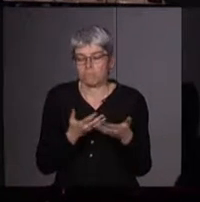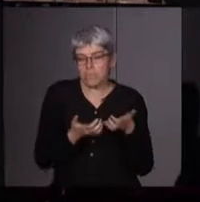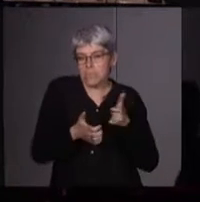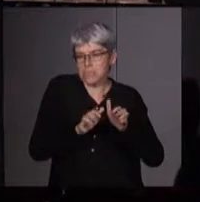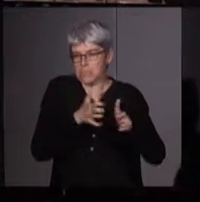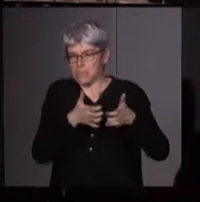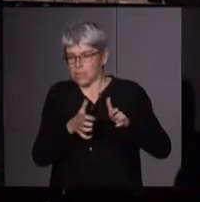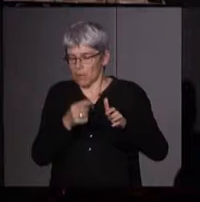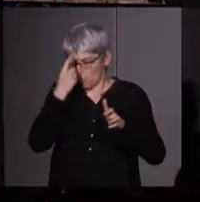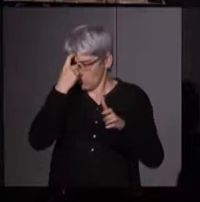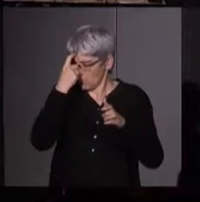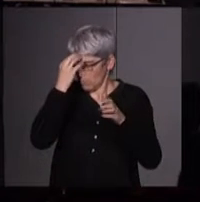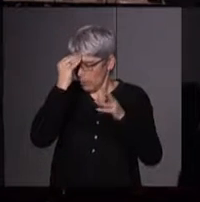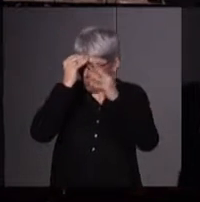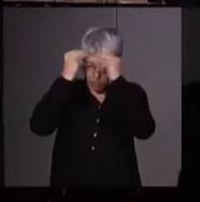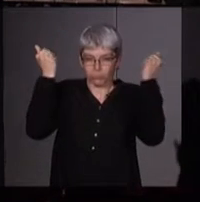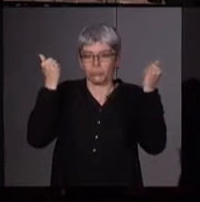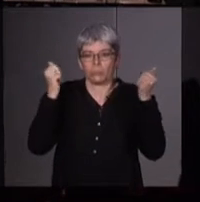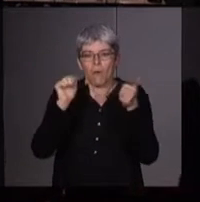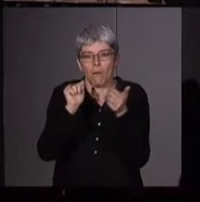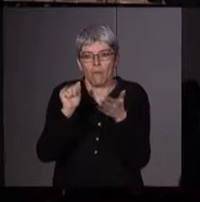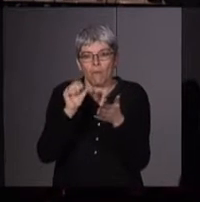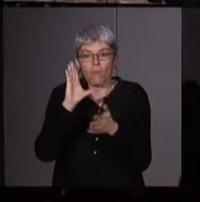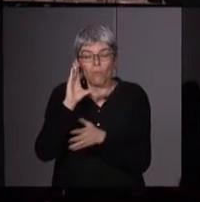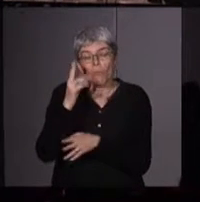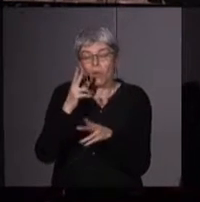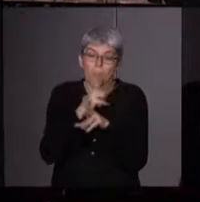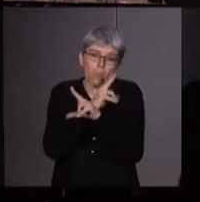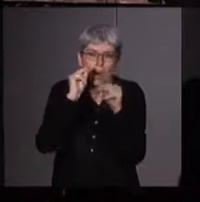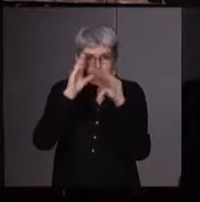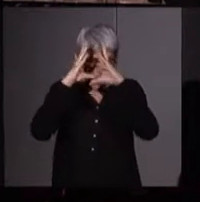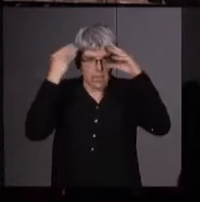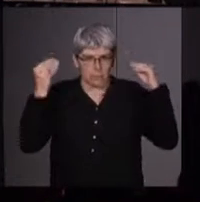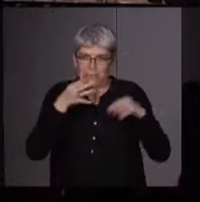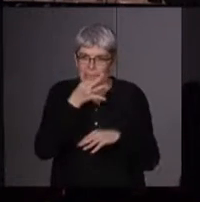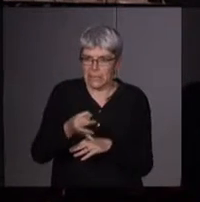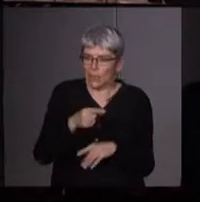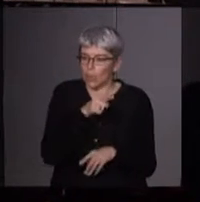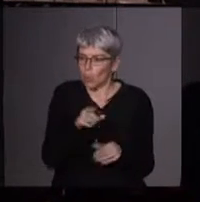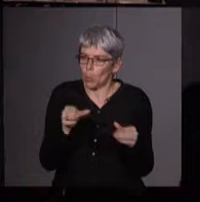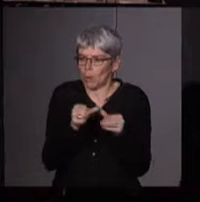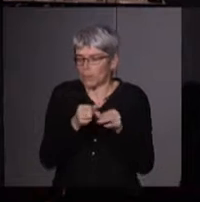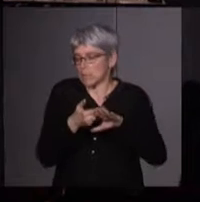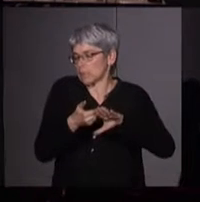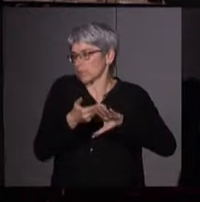décoloniser les esprits, puisque les théories coloniennes ne sont pas noires. Mais bon, on pourrait aussi dire que ce sont